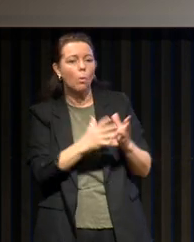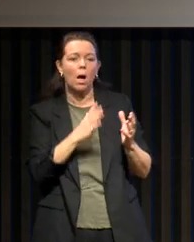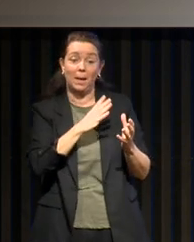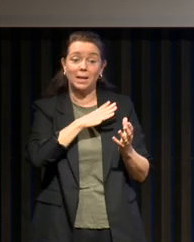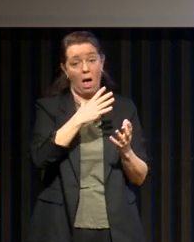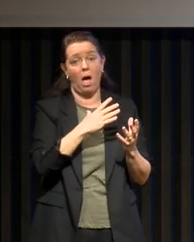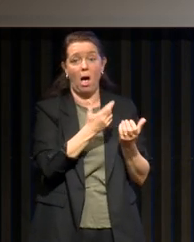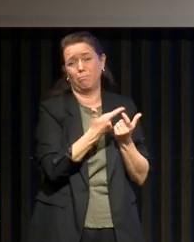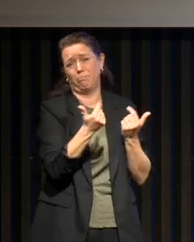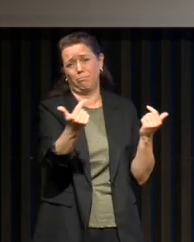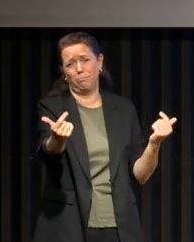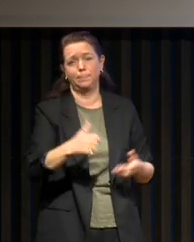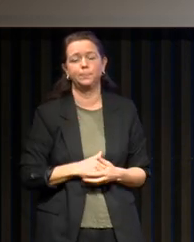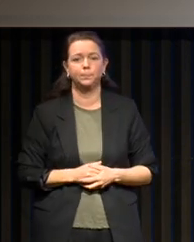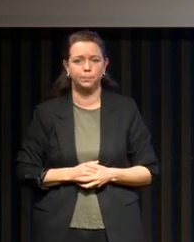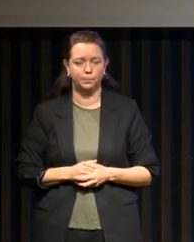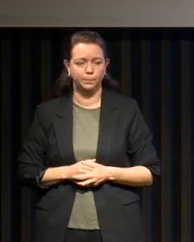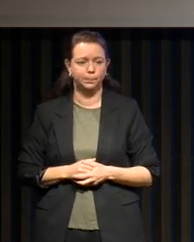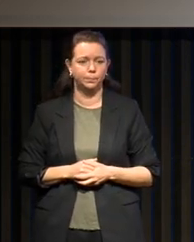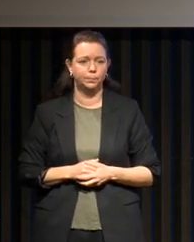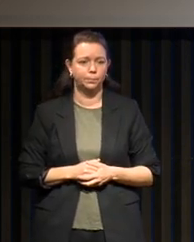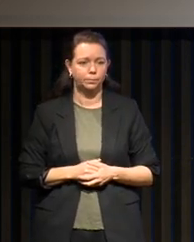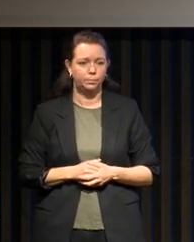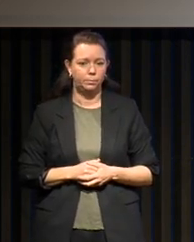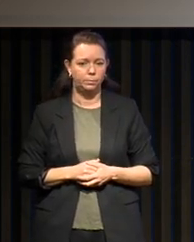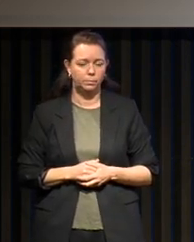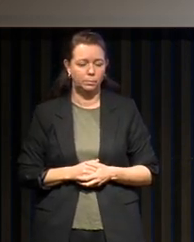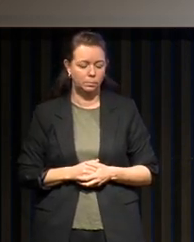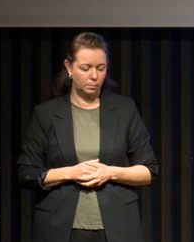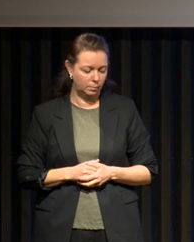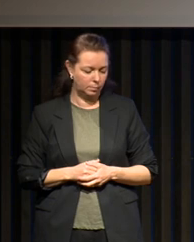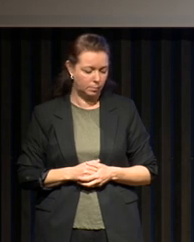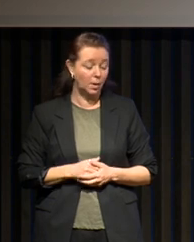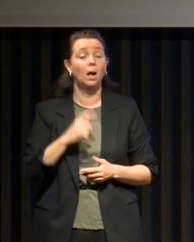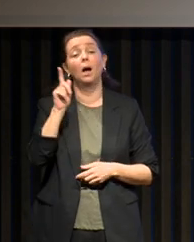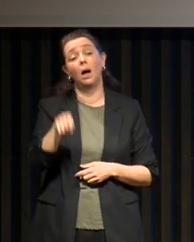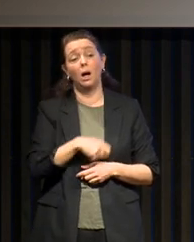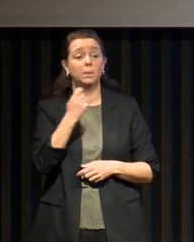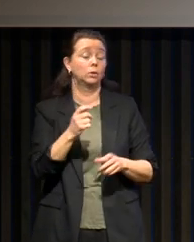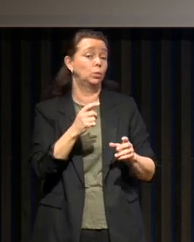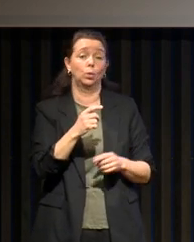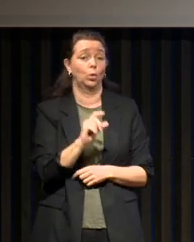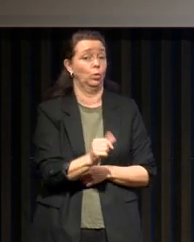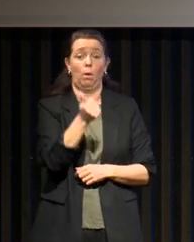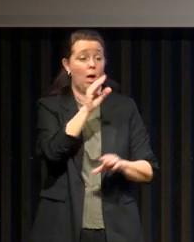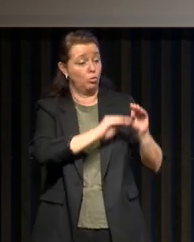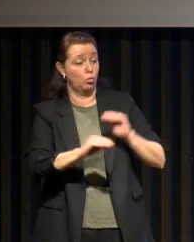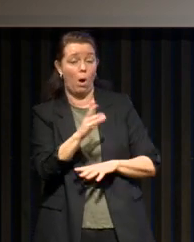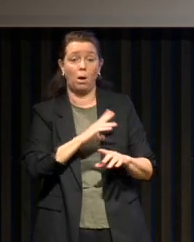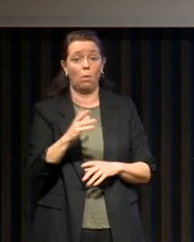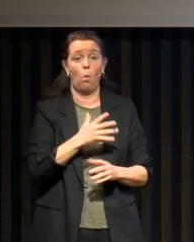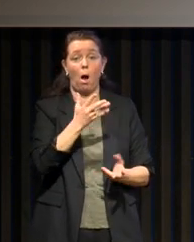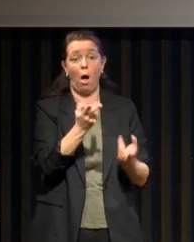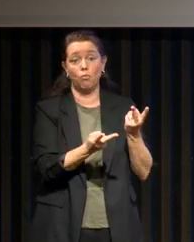traitements auxquels vous pouvez avoir à faire face. La perte de poids, bien sûr, c'est le traitement numéro 1. Il y a plein de stratégies